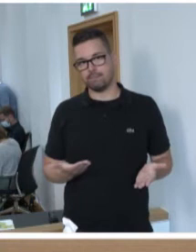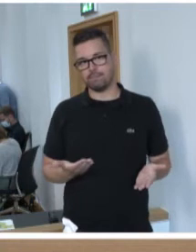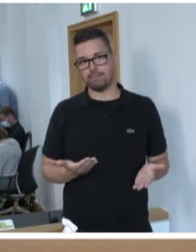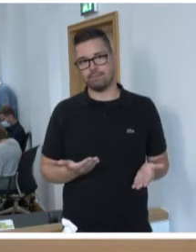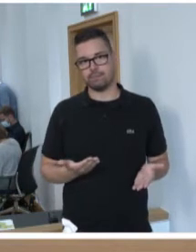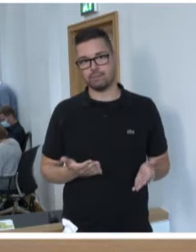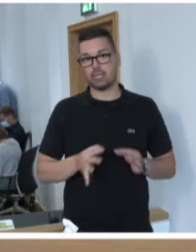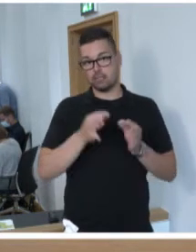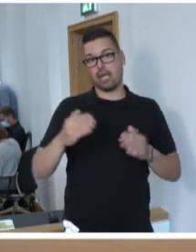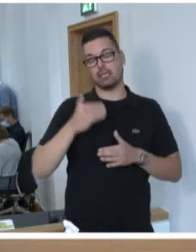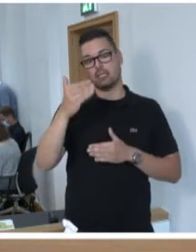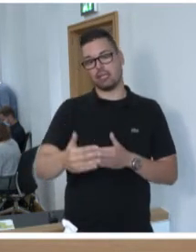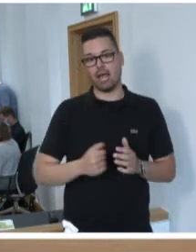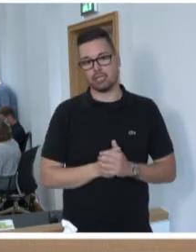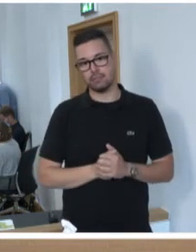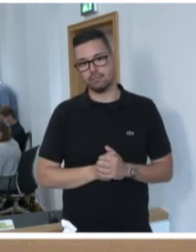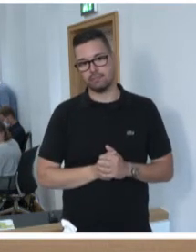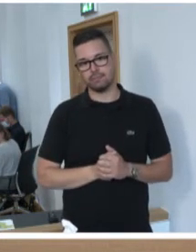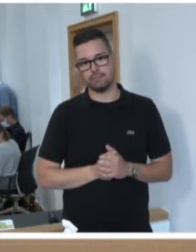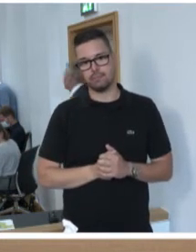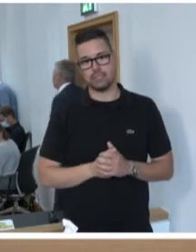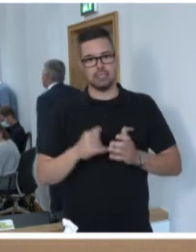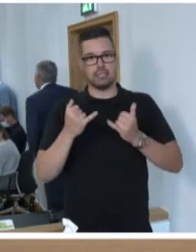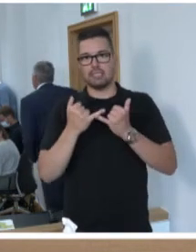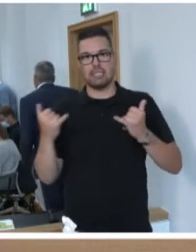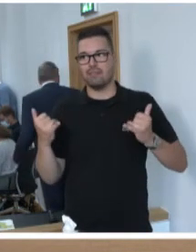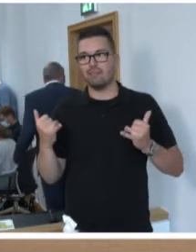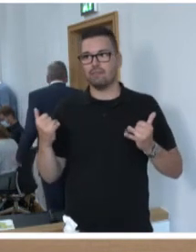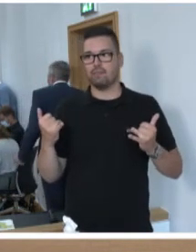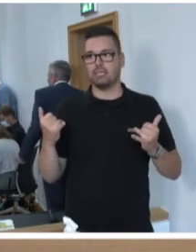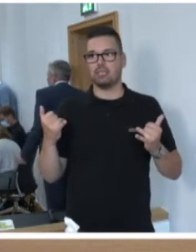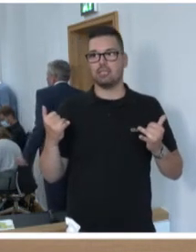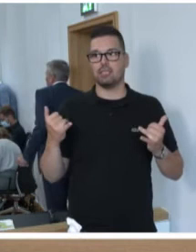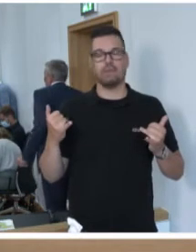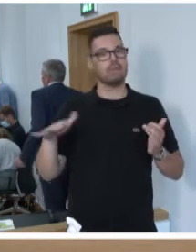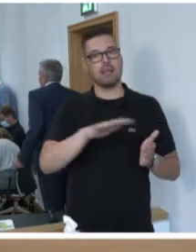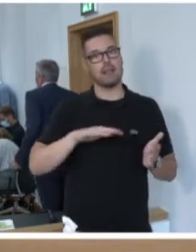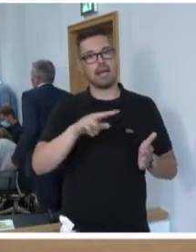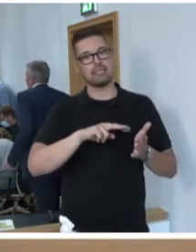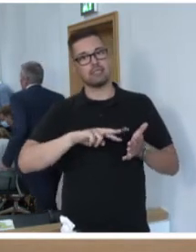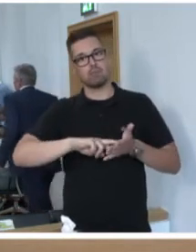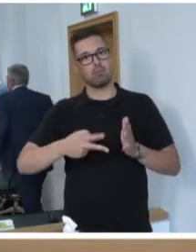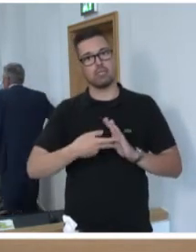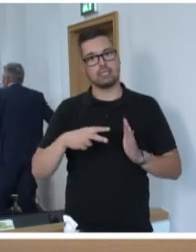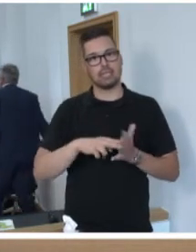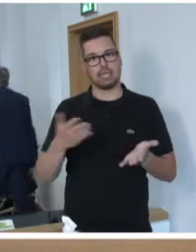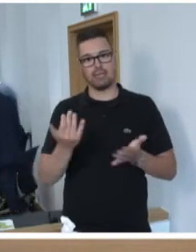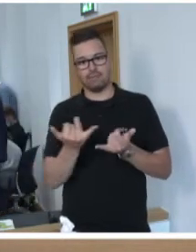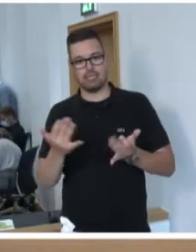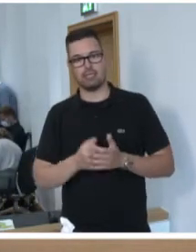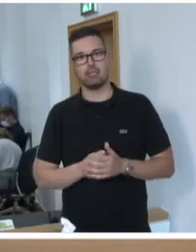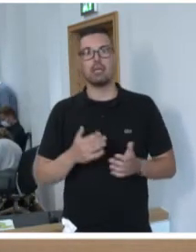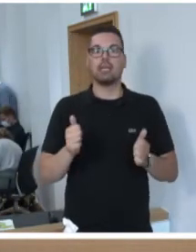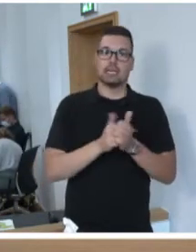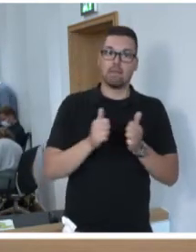Der Tag danach. Wie sieht die Bilanz für die Landespolitik am Tag danach aus? Unser